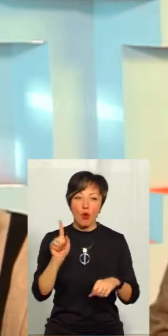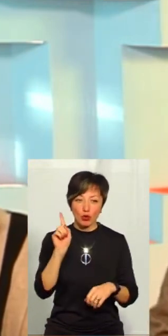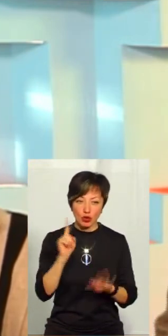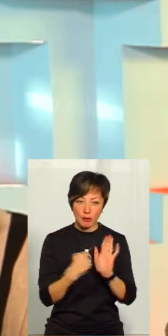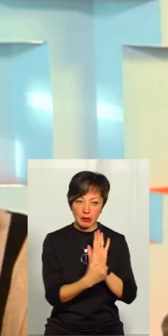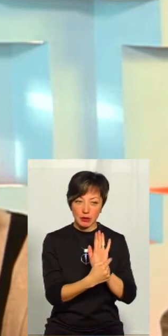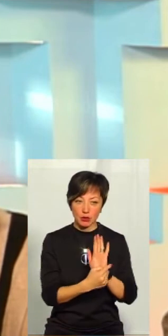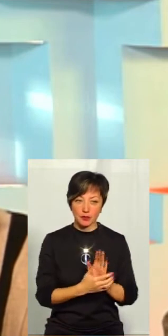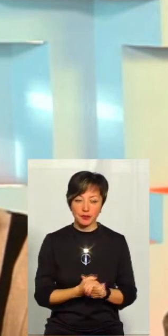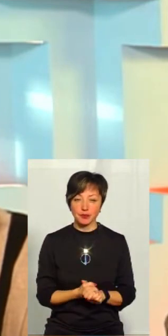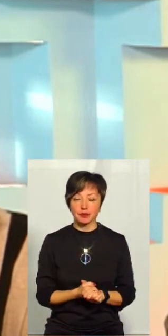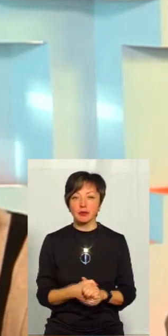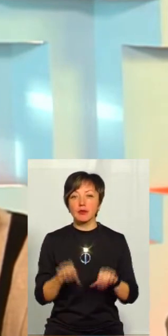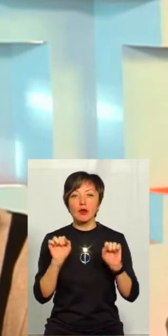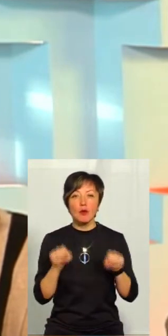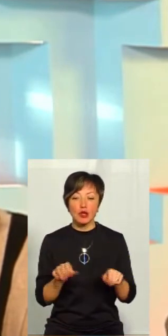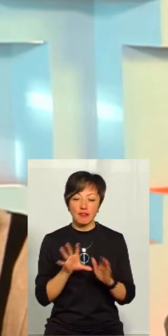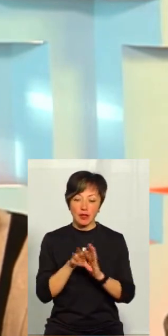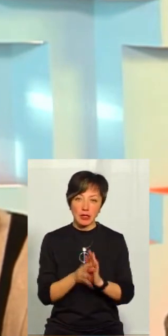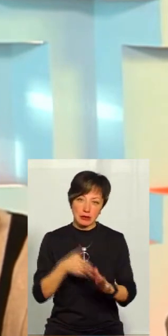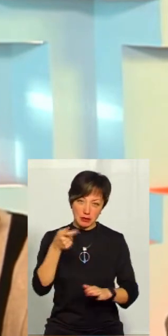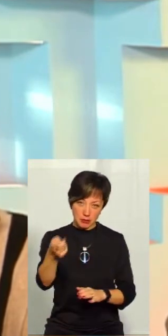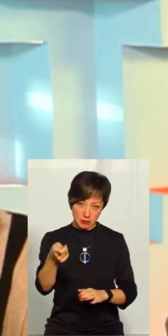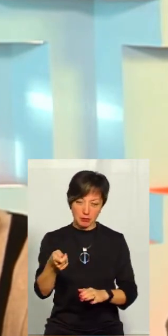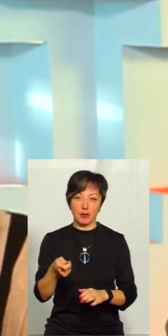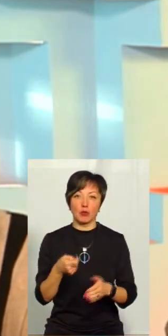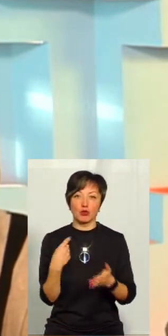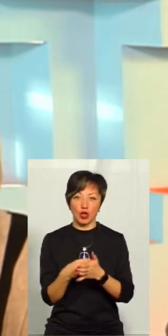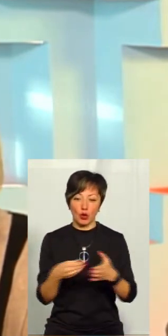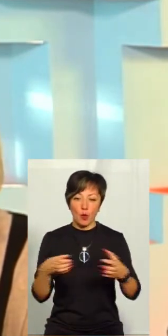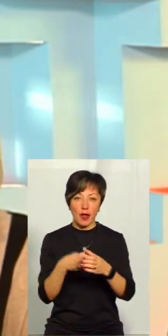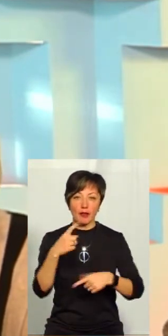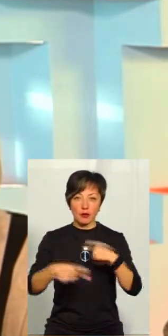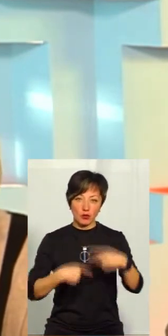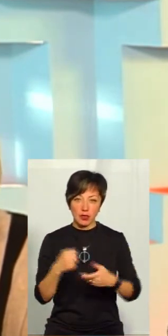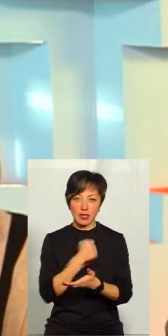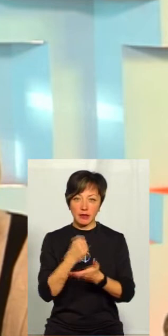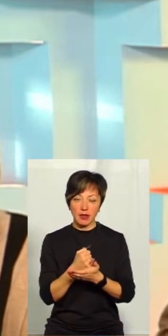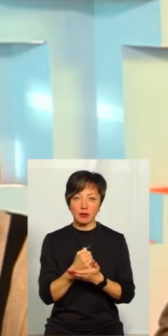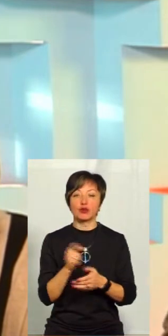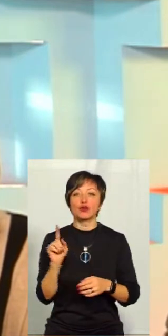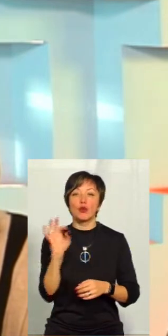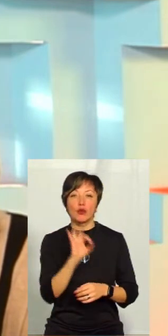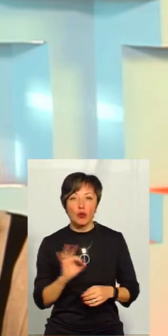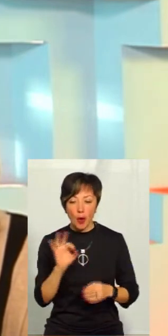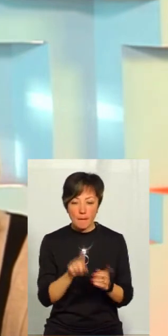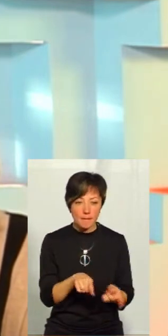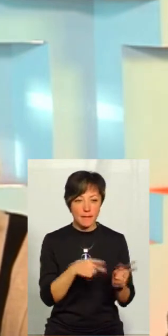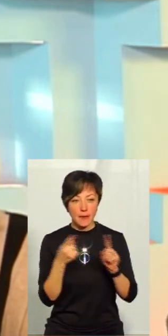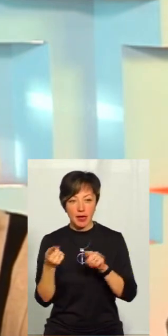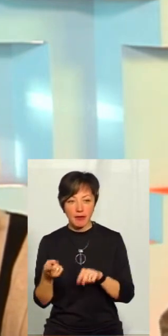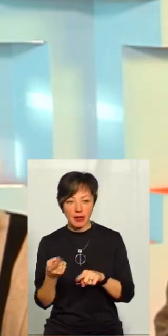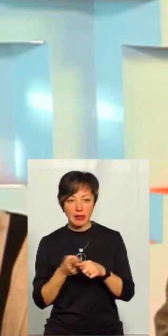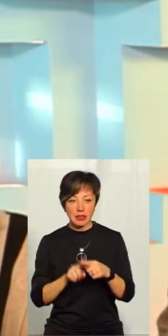підкреслюю таку річ, може внести відповідне подання до бюджетного комітету з наступним затвердженням через сесію щодо переведення